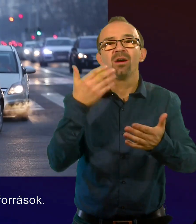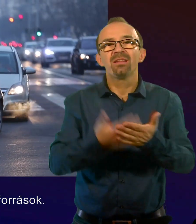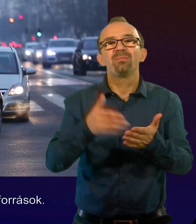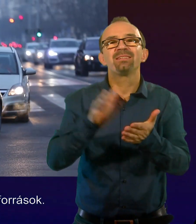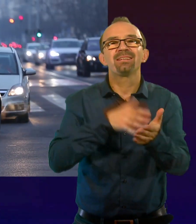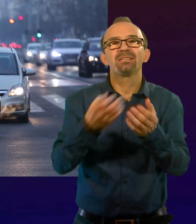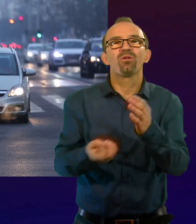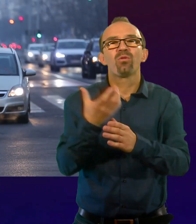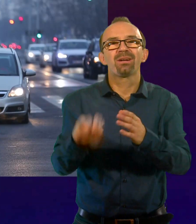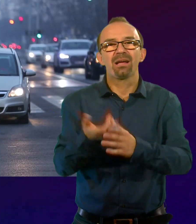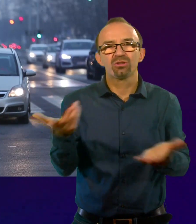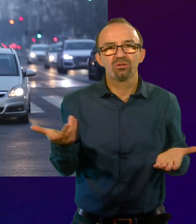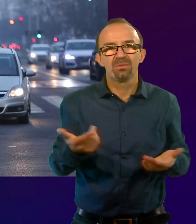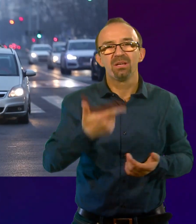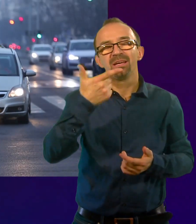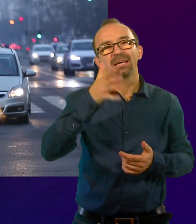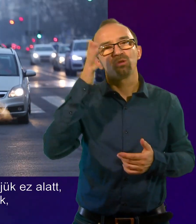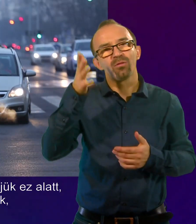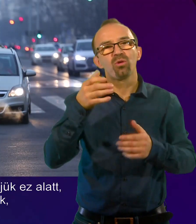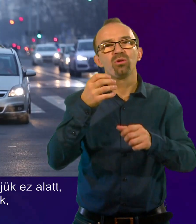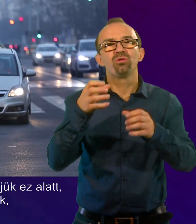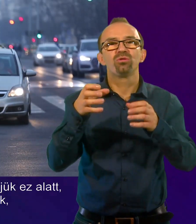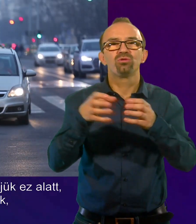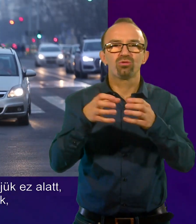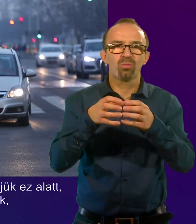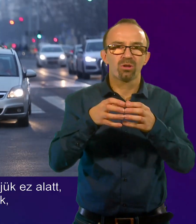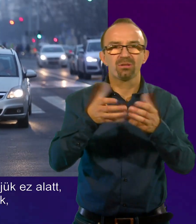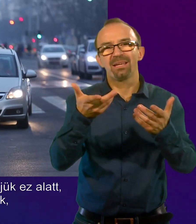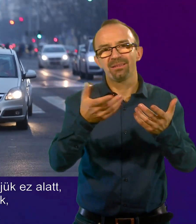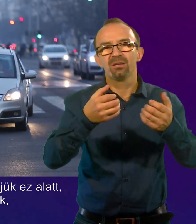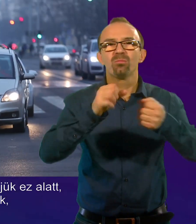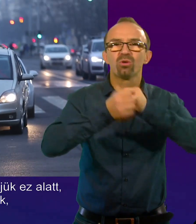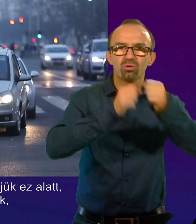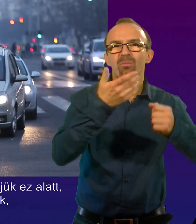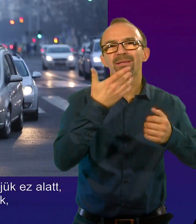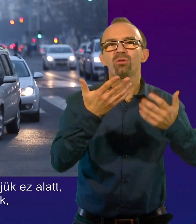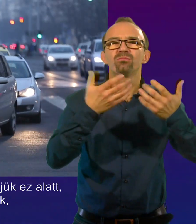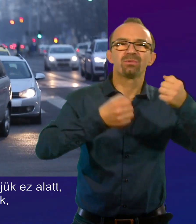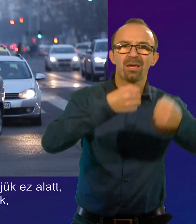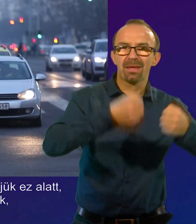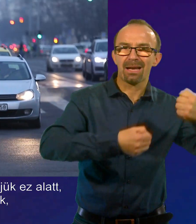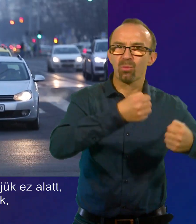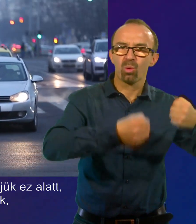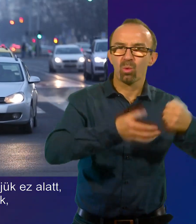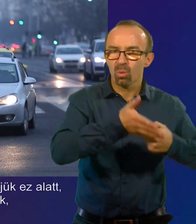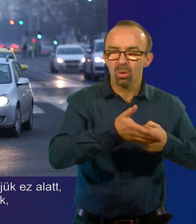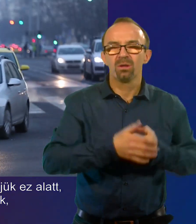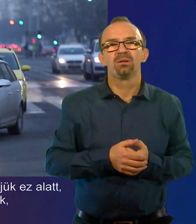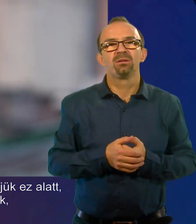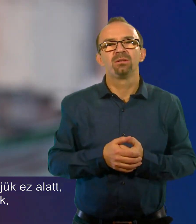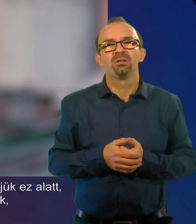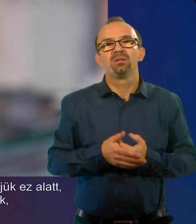szennyező források. Két fő csoportja van a mozgóforrások, a gépjárműveket értjük ez alatt,